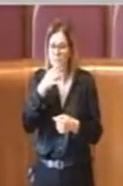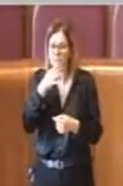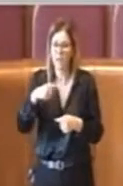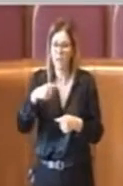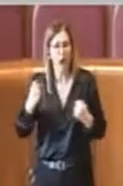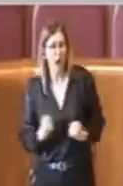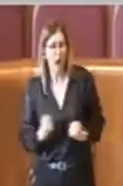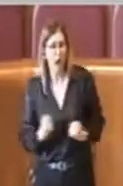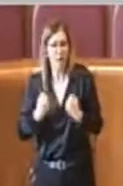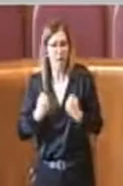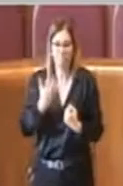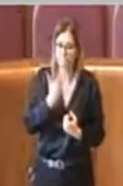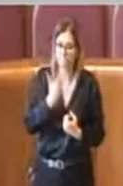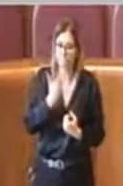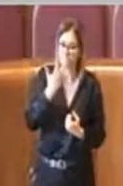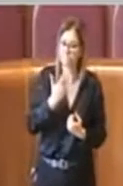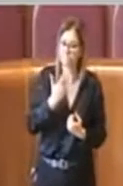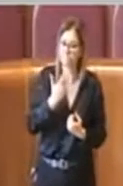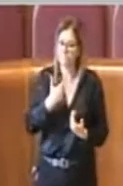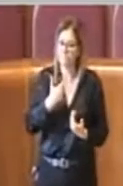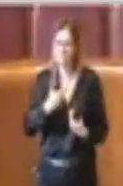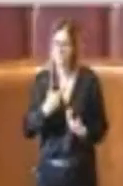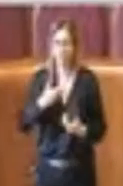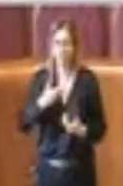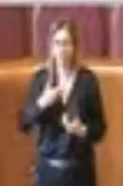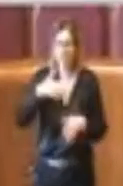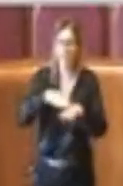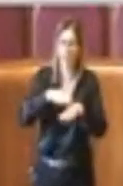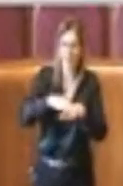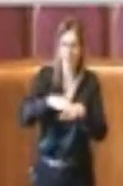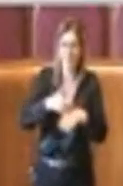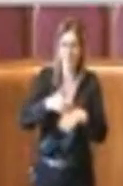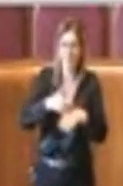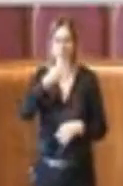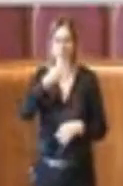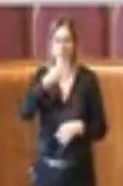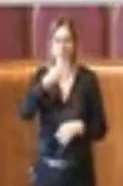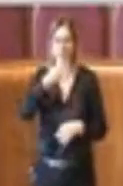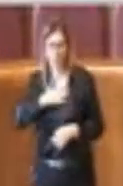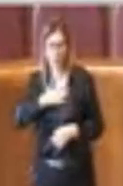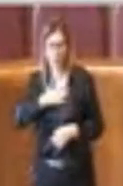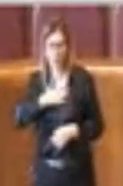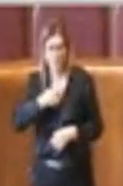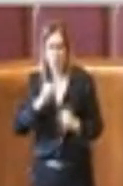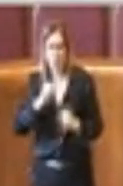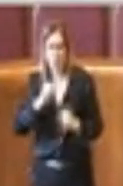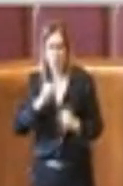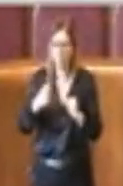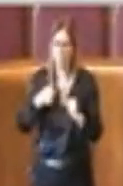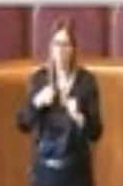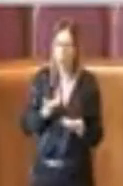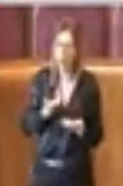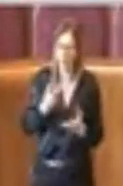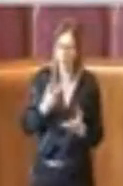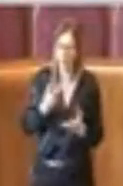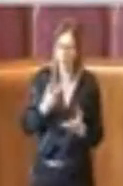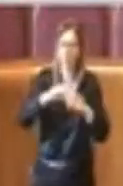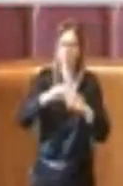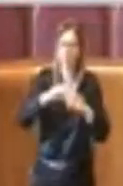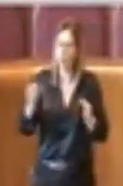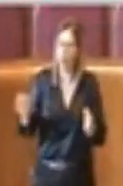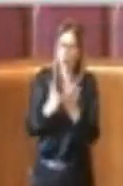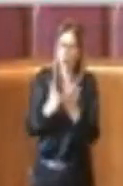queste capacità, che mettono queste competenze anche personali alla disposizione della polizia locale. Questo non può che